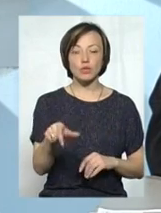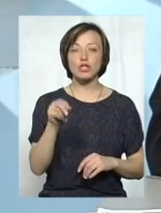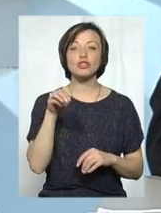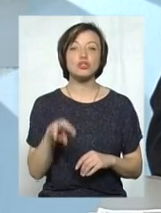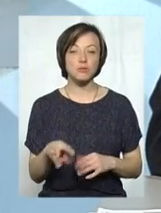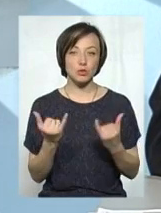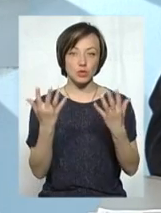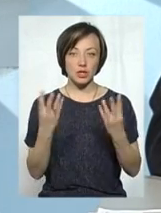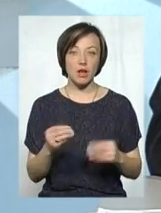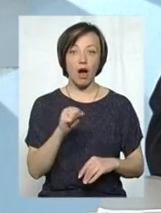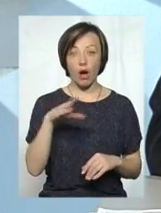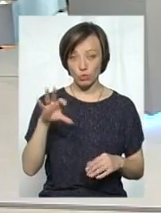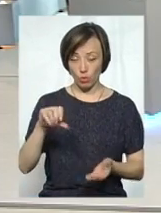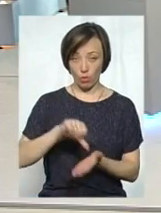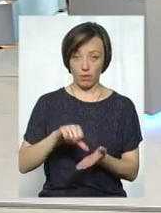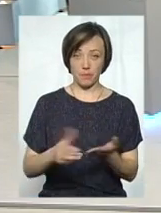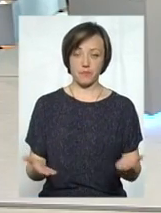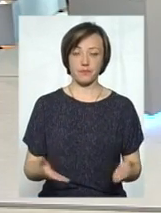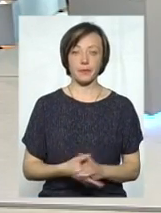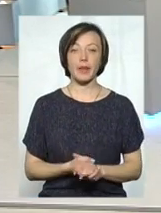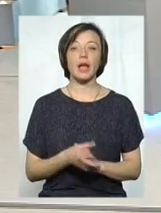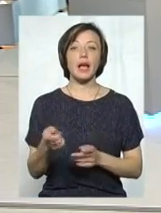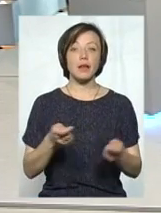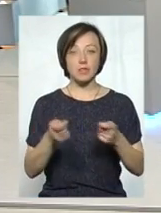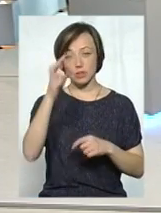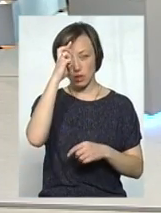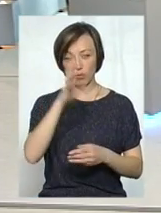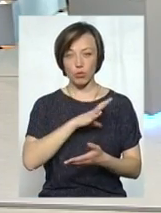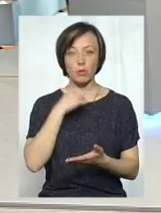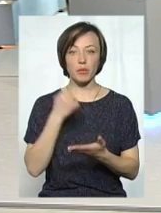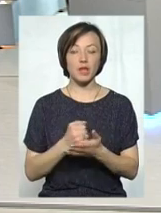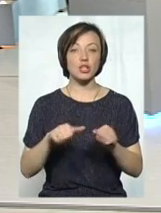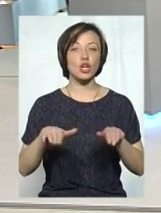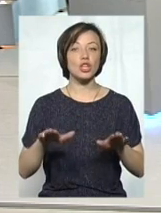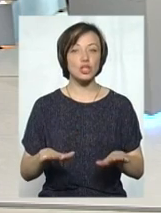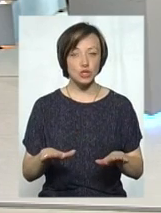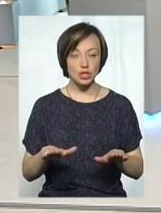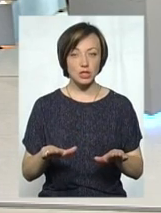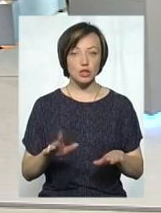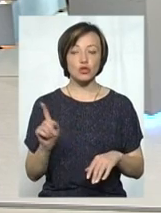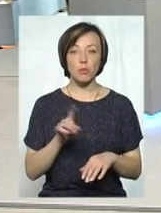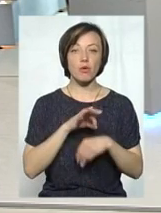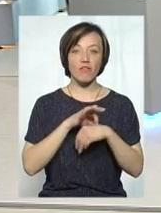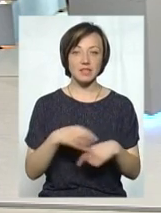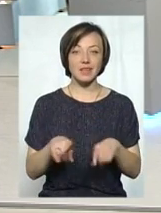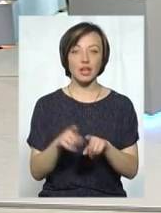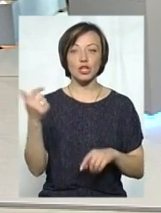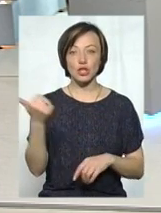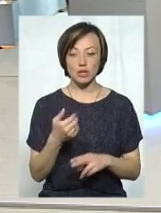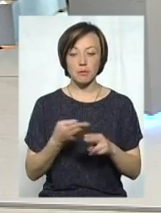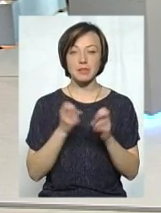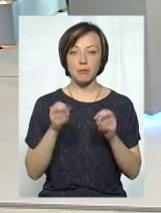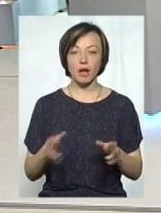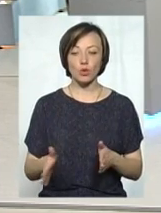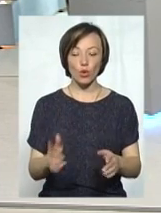сьогоднішній в АТО. І керівництвом держави було прийнято таке рішення, щоб провести такий тиждень безпеки